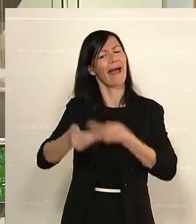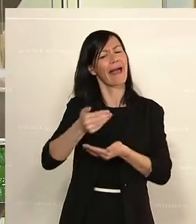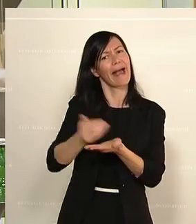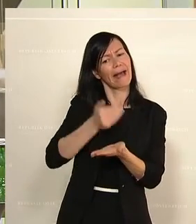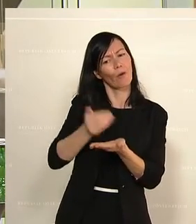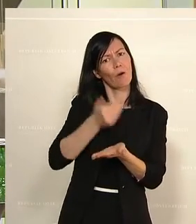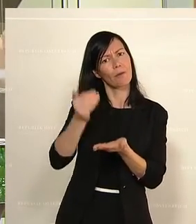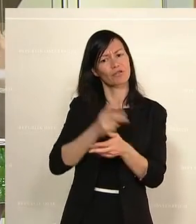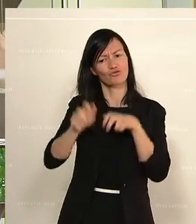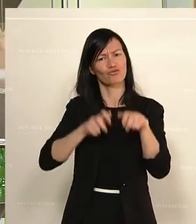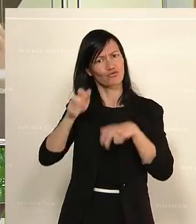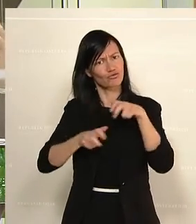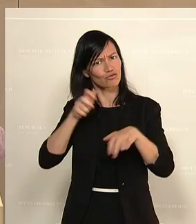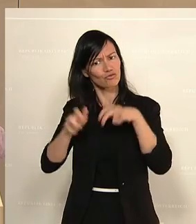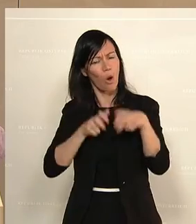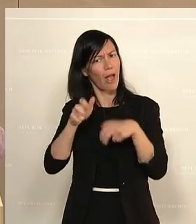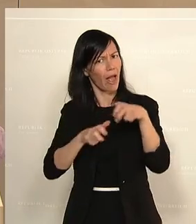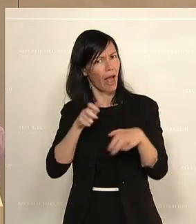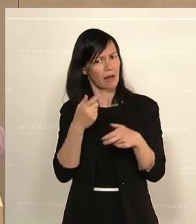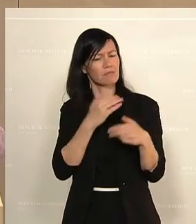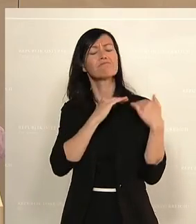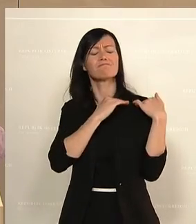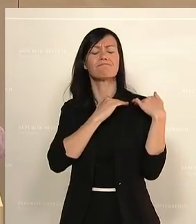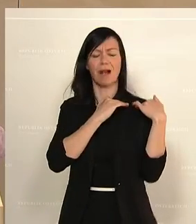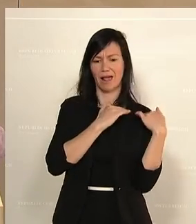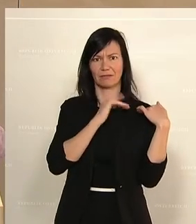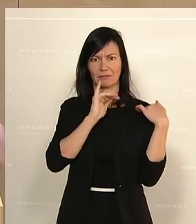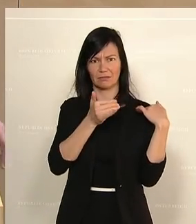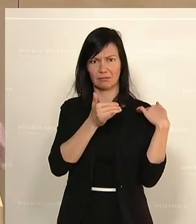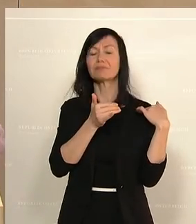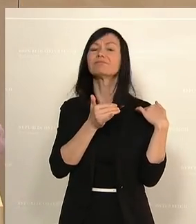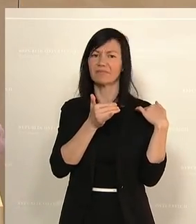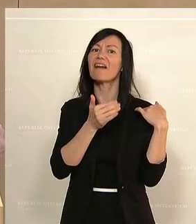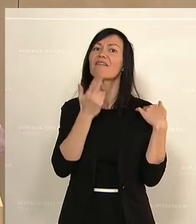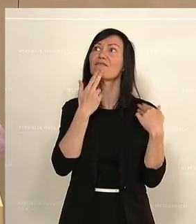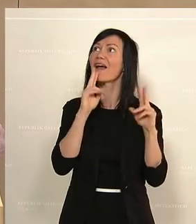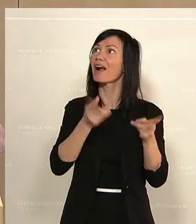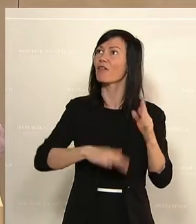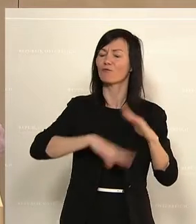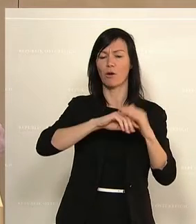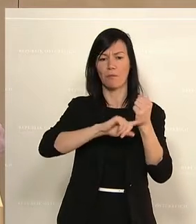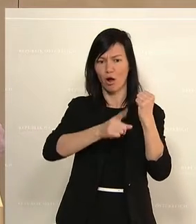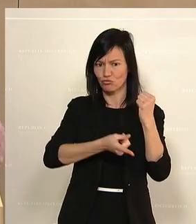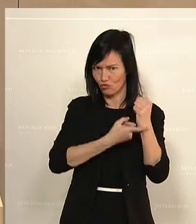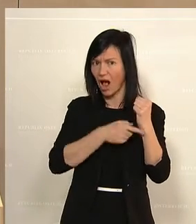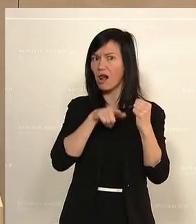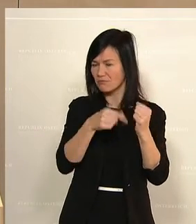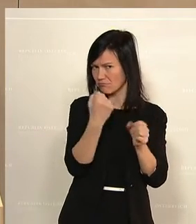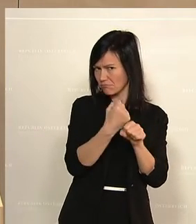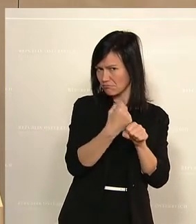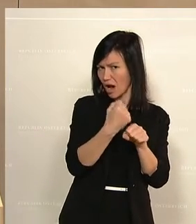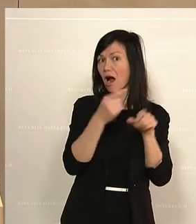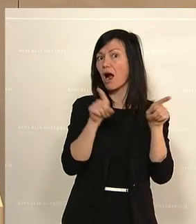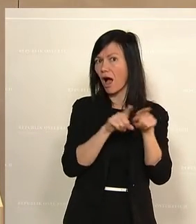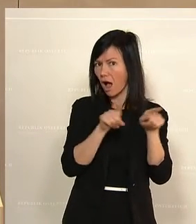natürlich für die Vollpauschalierer unter den Landwirten sinken. All das wird in den Gesetzesmaterialien